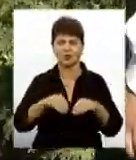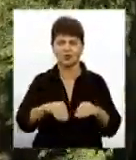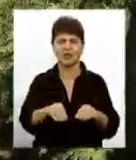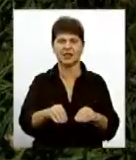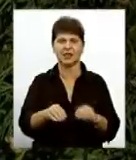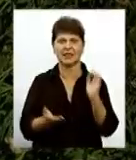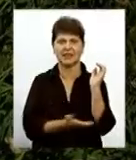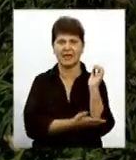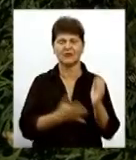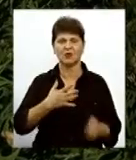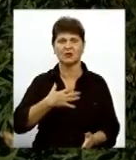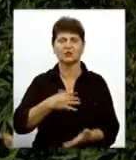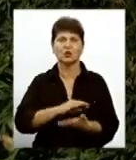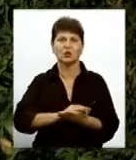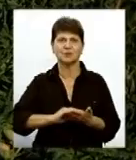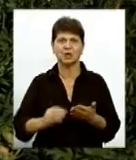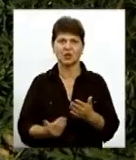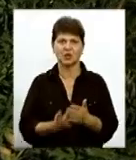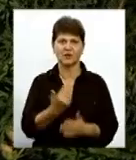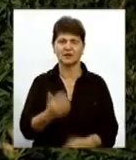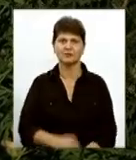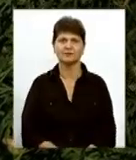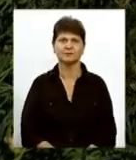Ольга Орел, Ігорій Добровольський – Новини